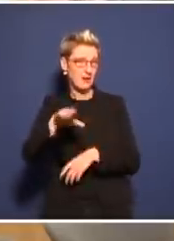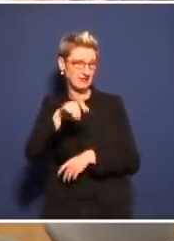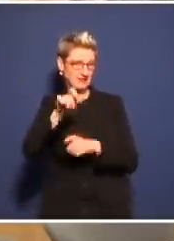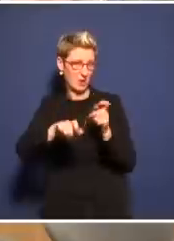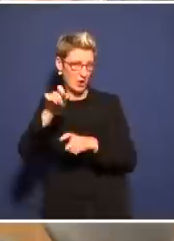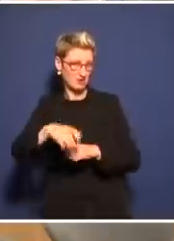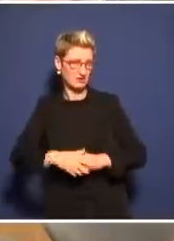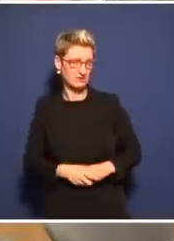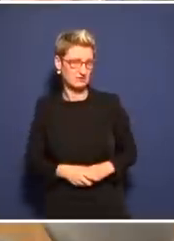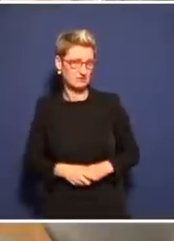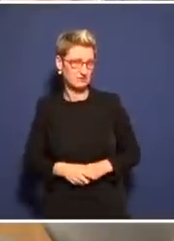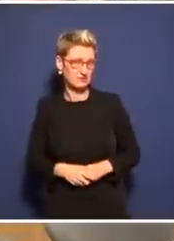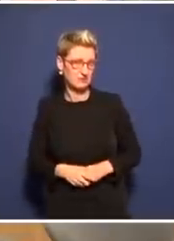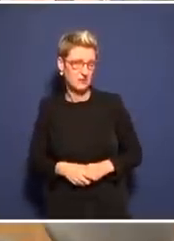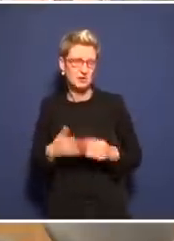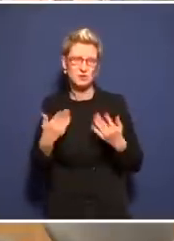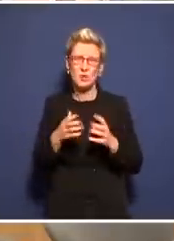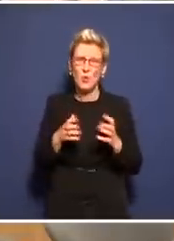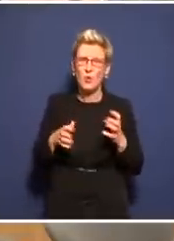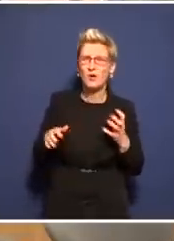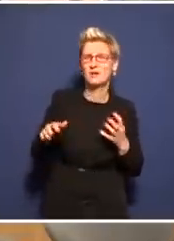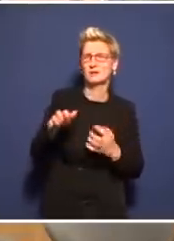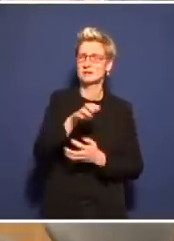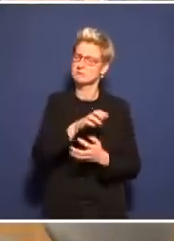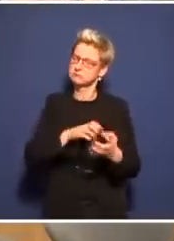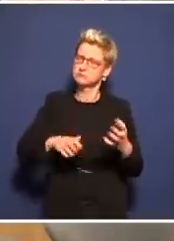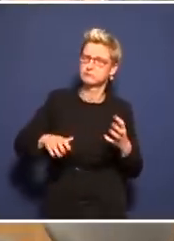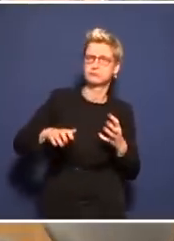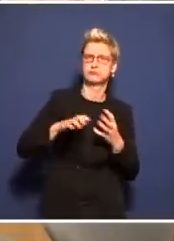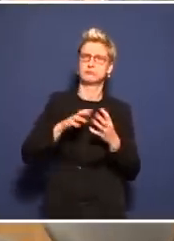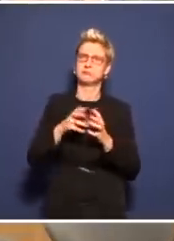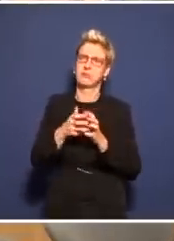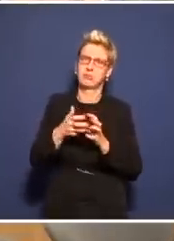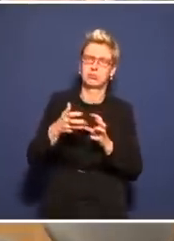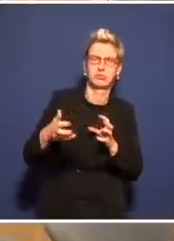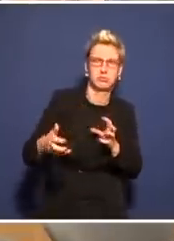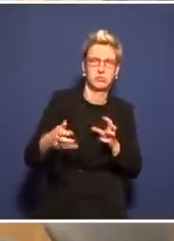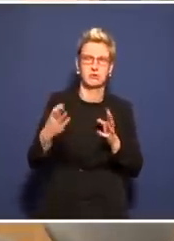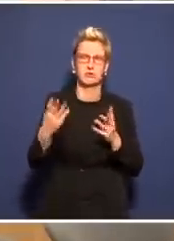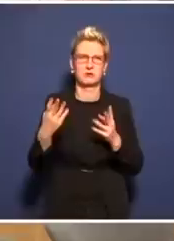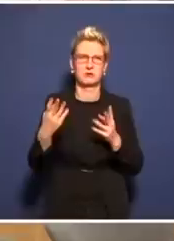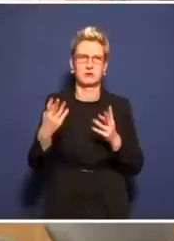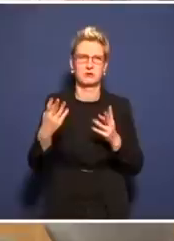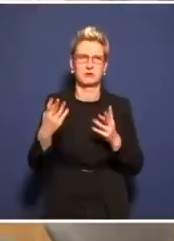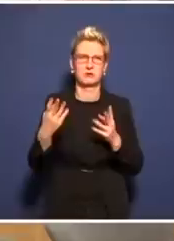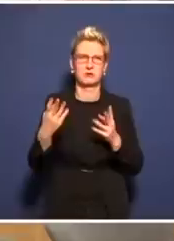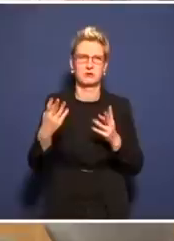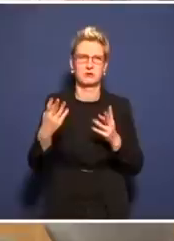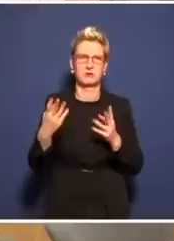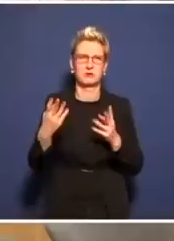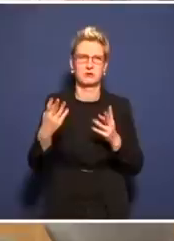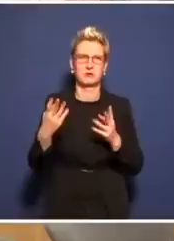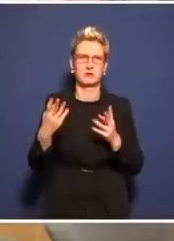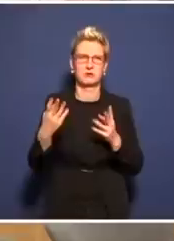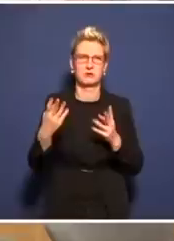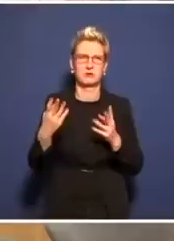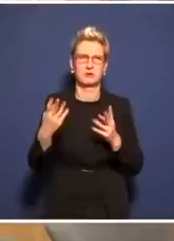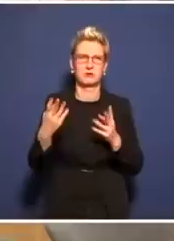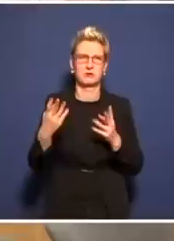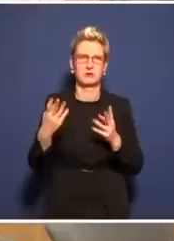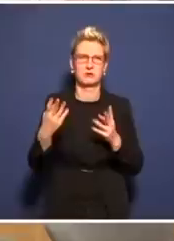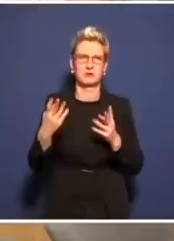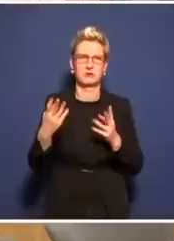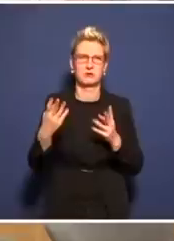überzieht sich mehr und dann sterbe ich am Ende wegen der Maske. Dankeschön. Also auf gut Deutsch, ohne